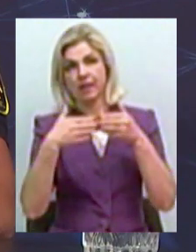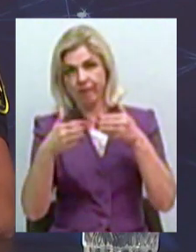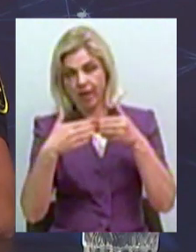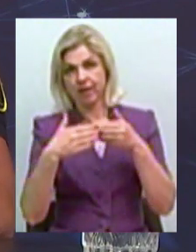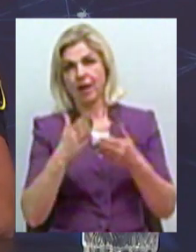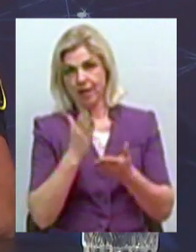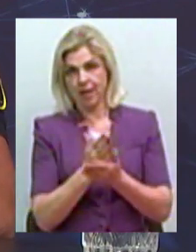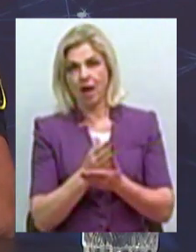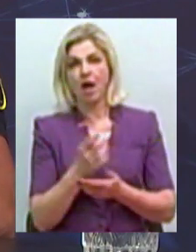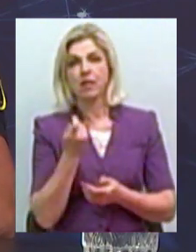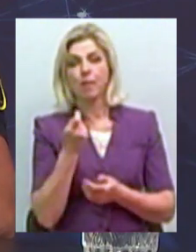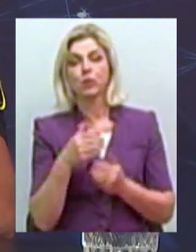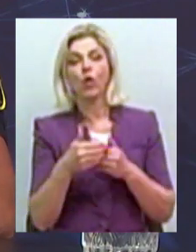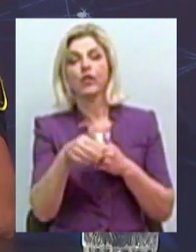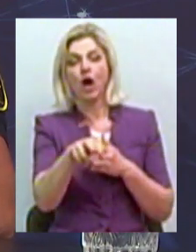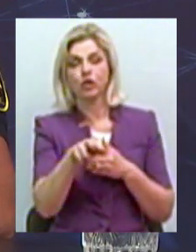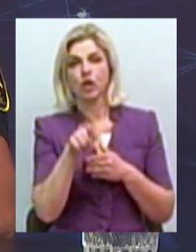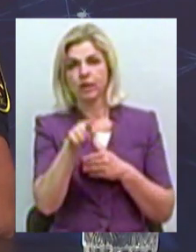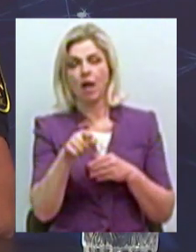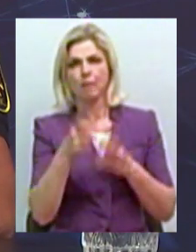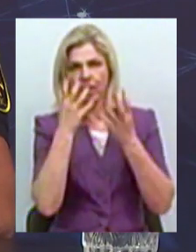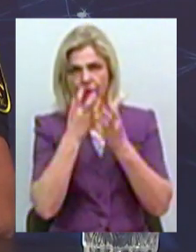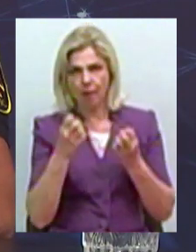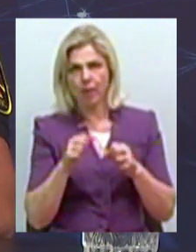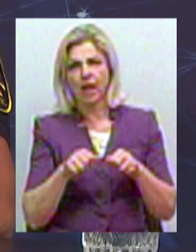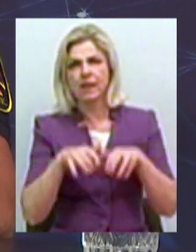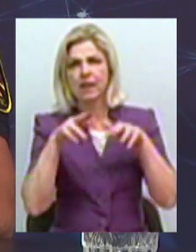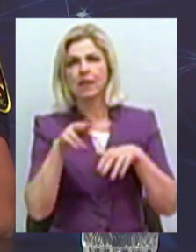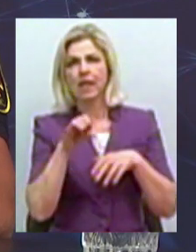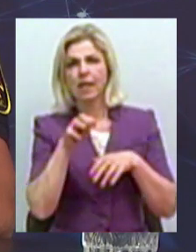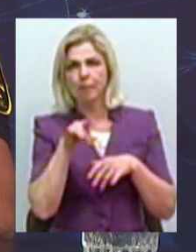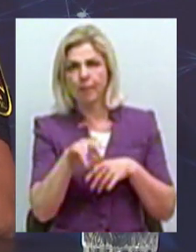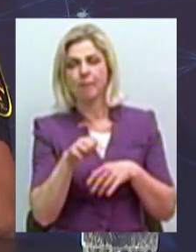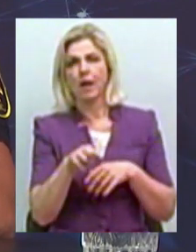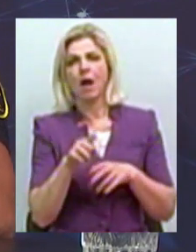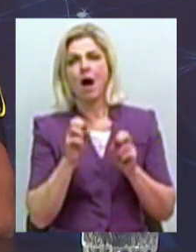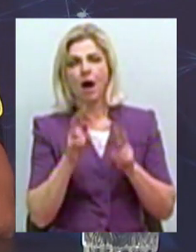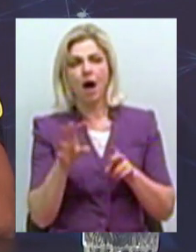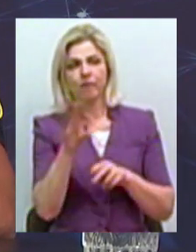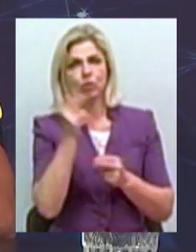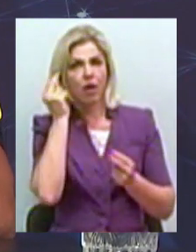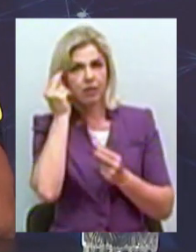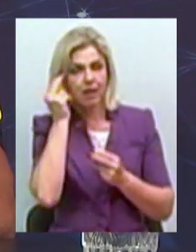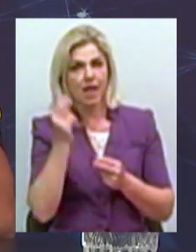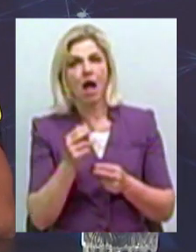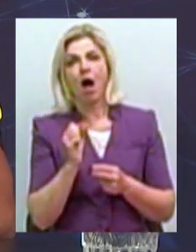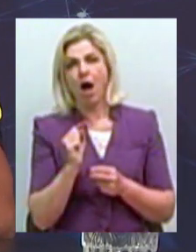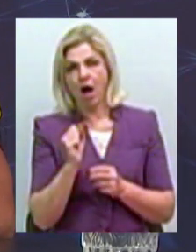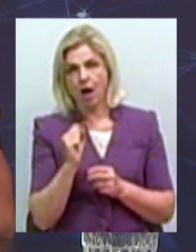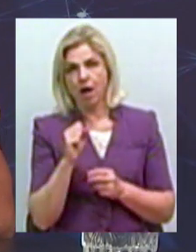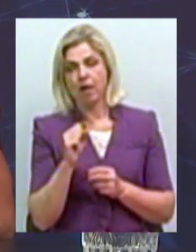якщо зайти трохи далі, то там темно, дим, звукові ефекти. Це все по нарожку, як в паскомунаті. Але зразу